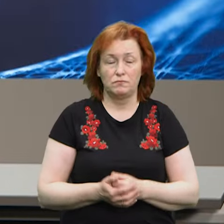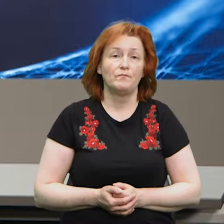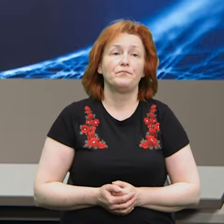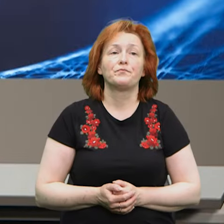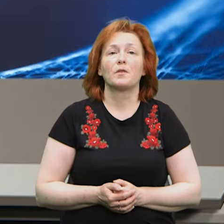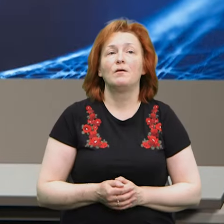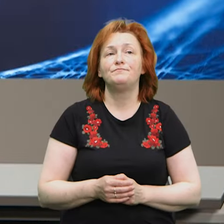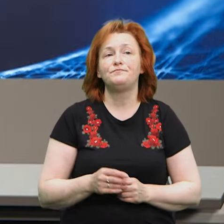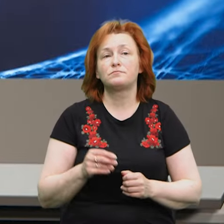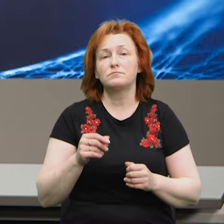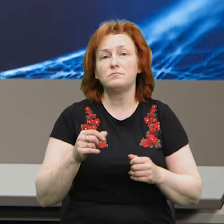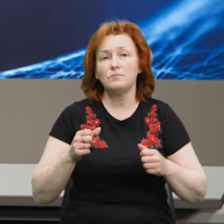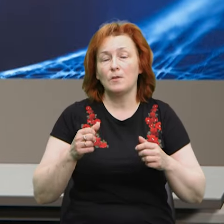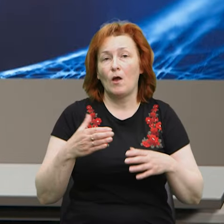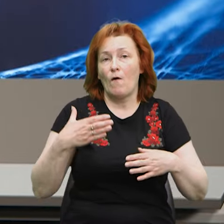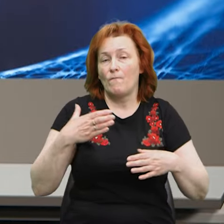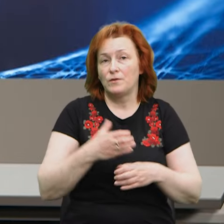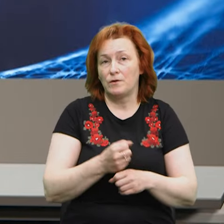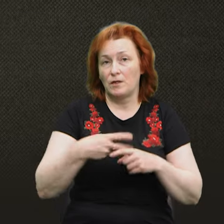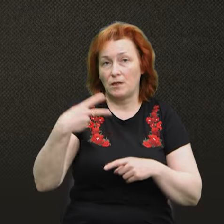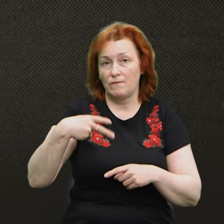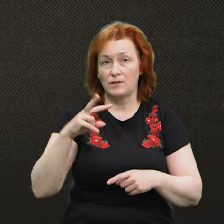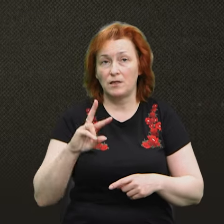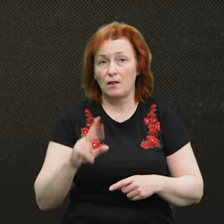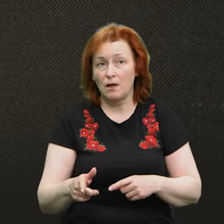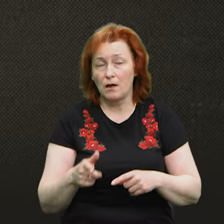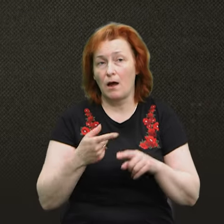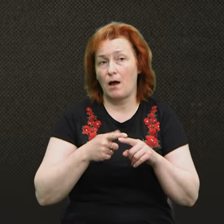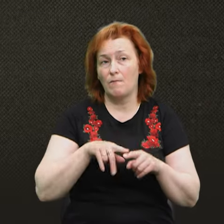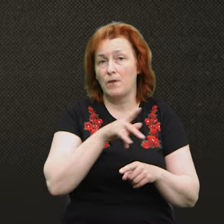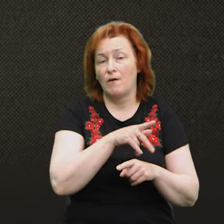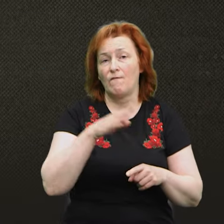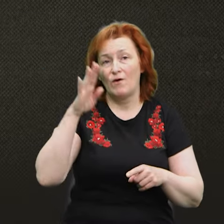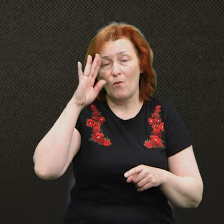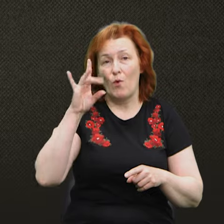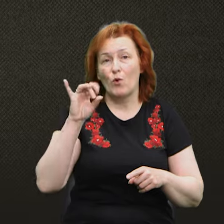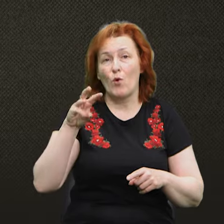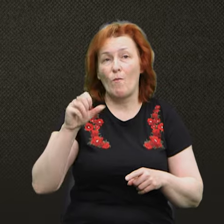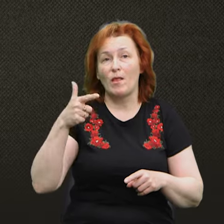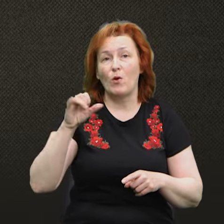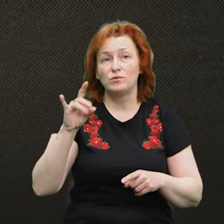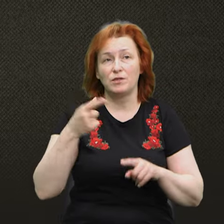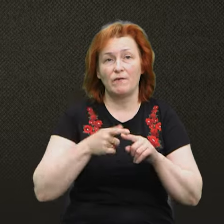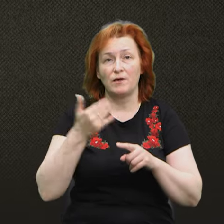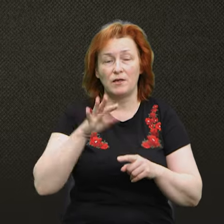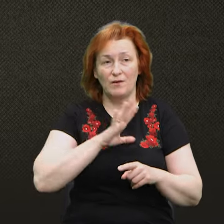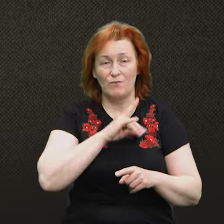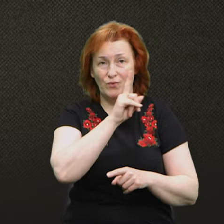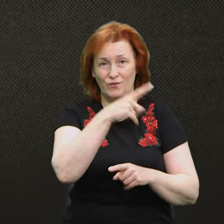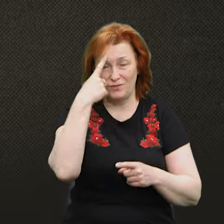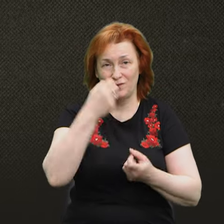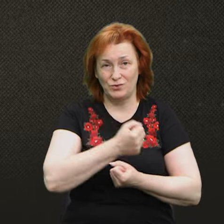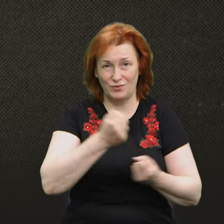Втратив майже 20 кілограмів за понад два роки полону. Нацгвардієць з Чернігова Роман Гончаренко, який ніс службу на